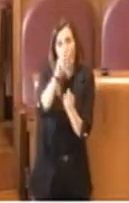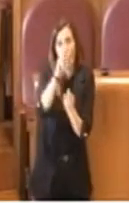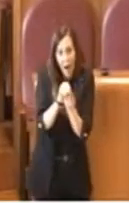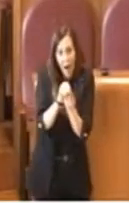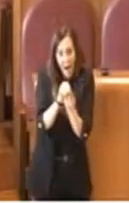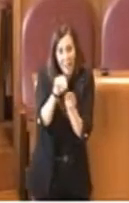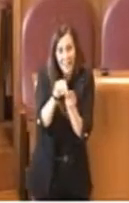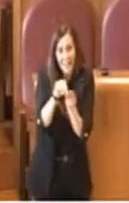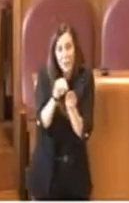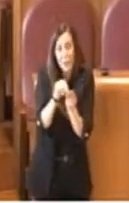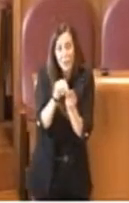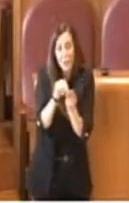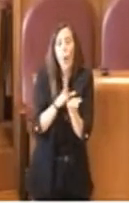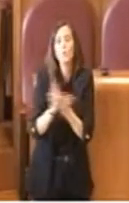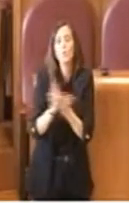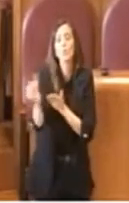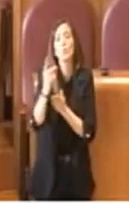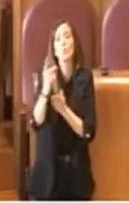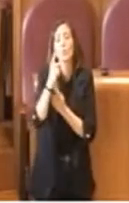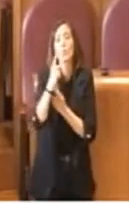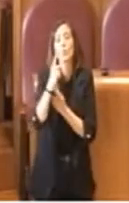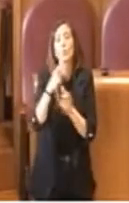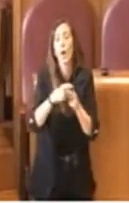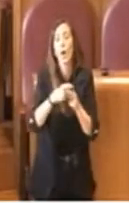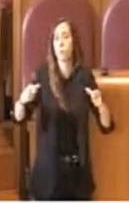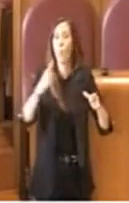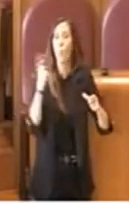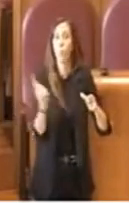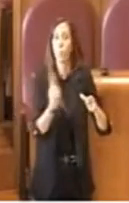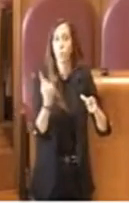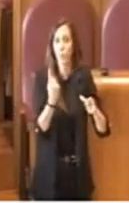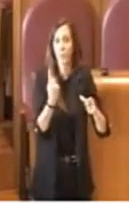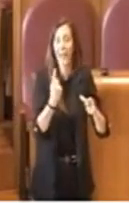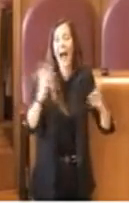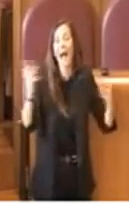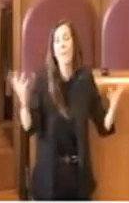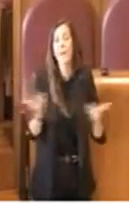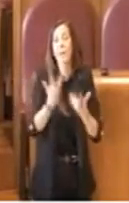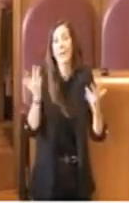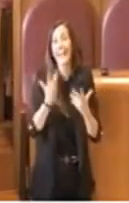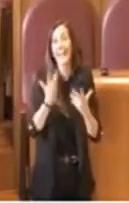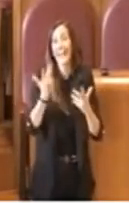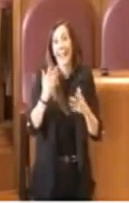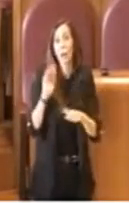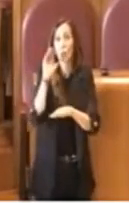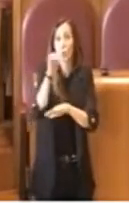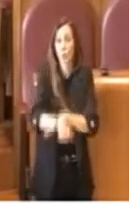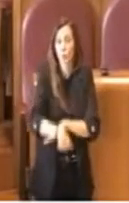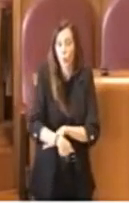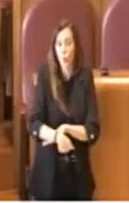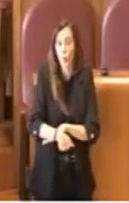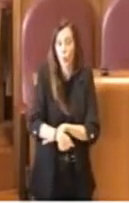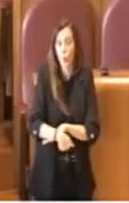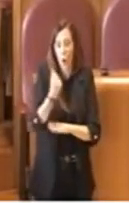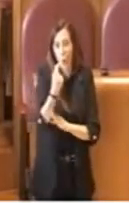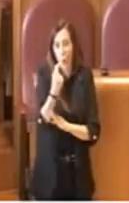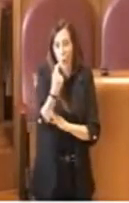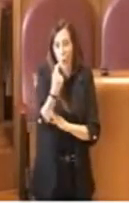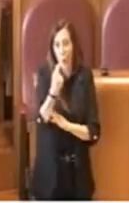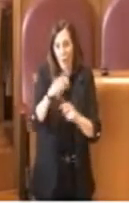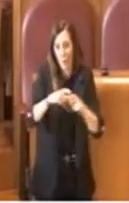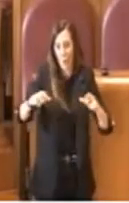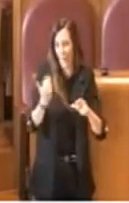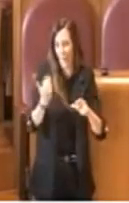tutto in una tranche a meno che non superi il 150%, quindi una volta e mezza l'importo della bolletta precedente e quindi viene